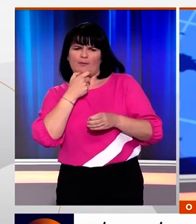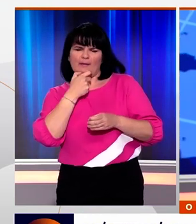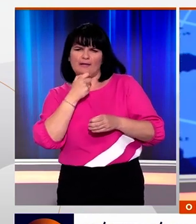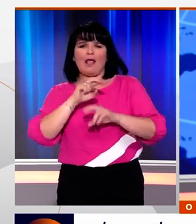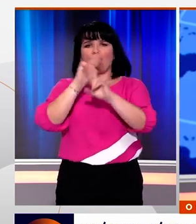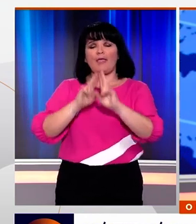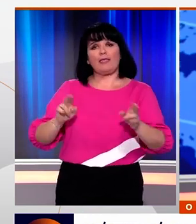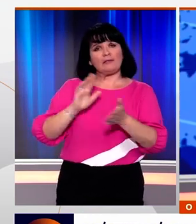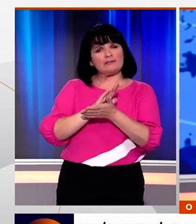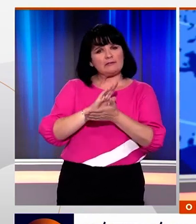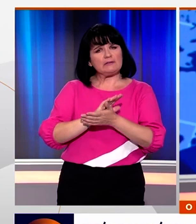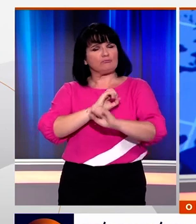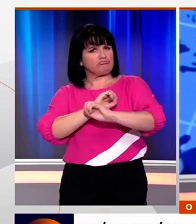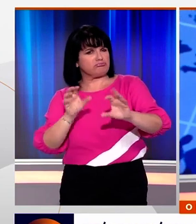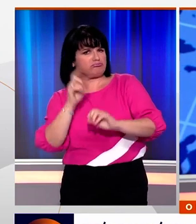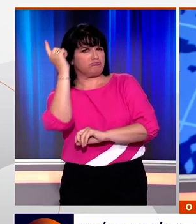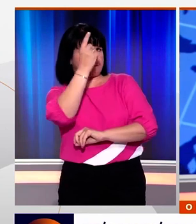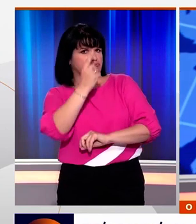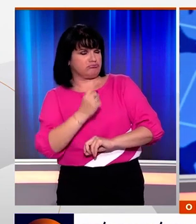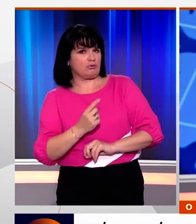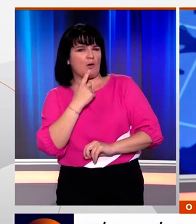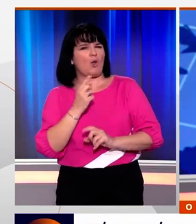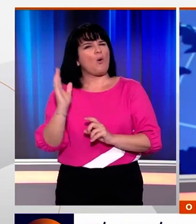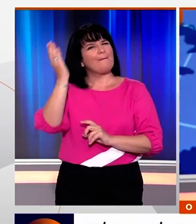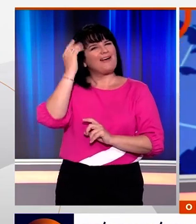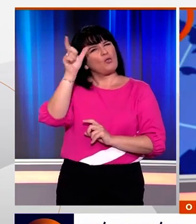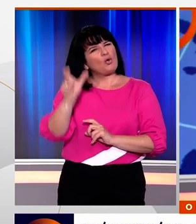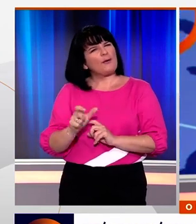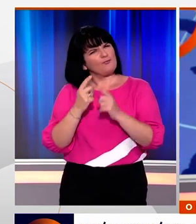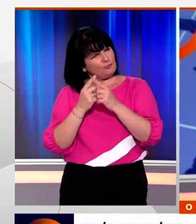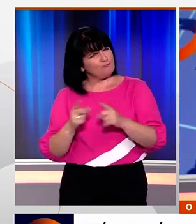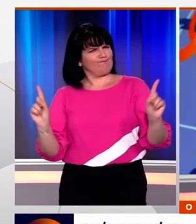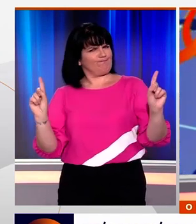κατακλείζεται από θύελα επικρίσεων για το εκκεντρικό παρελθόν του.